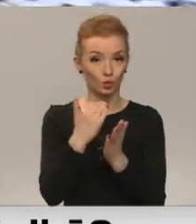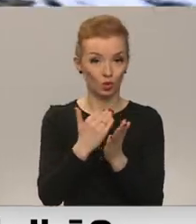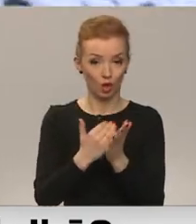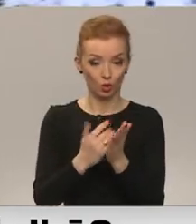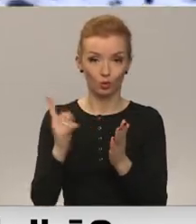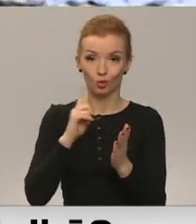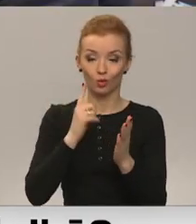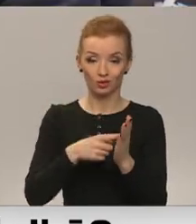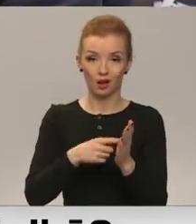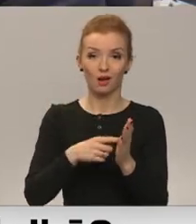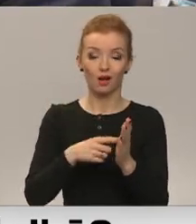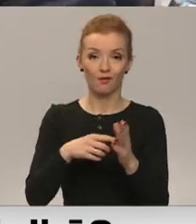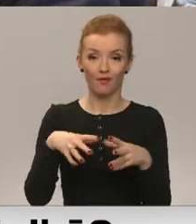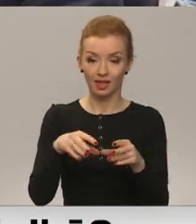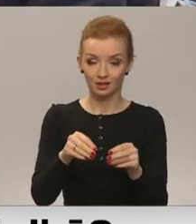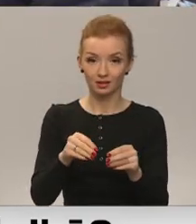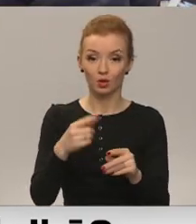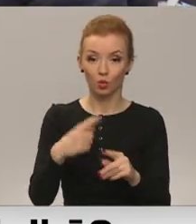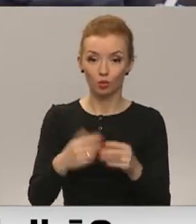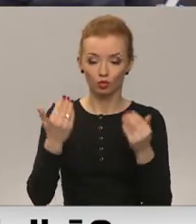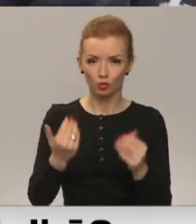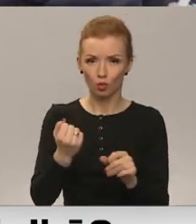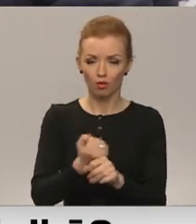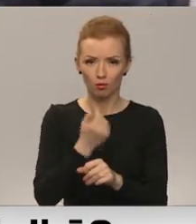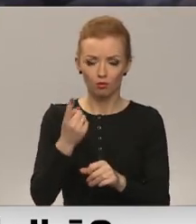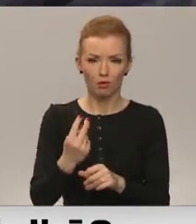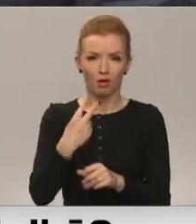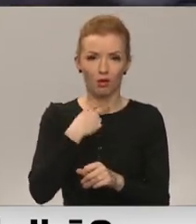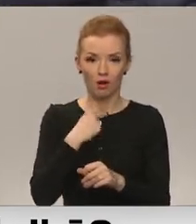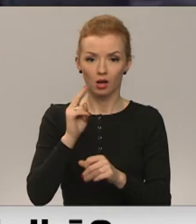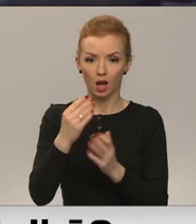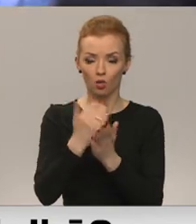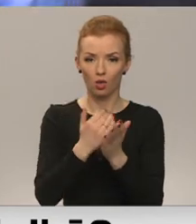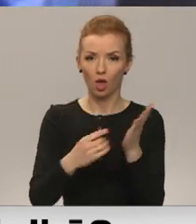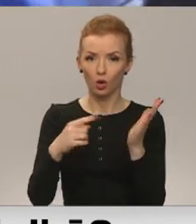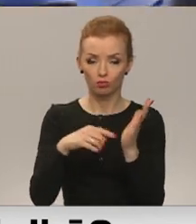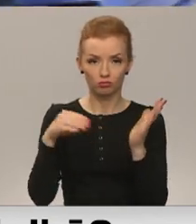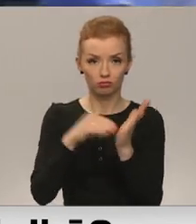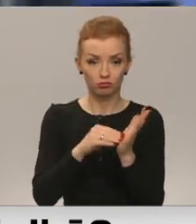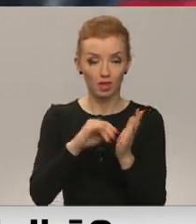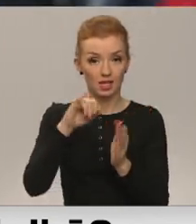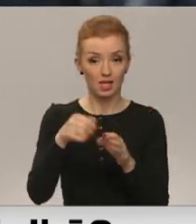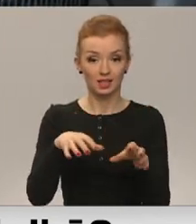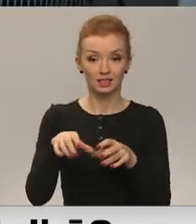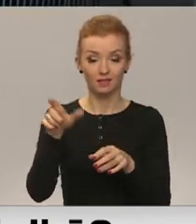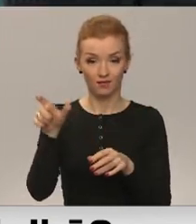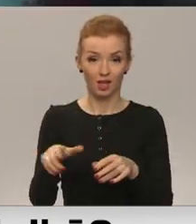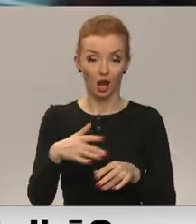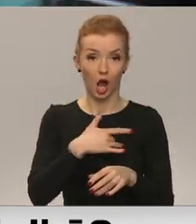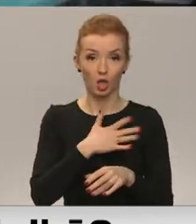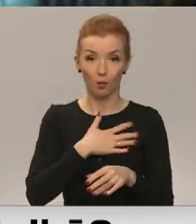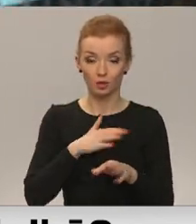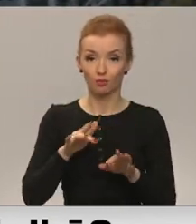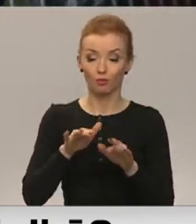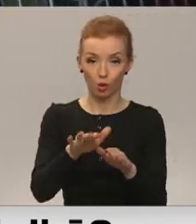veicējs. Dzīvnieku patvērsmes šoreiz gan pārsteigas Ropažu novada iepirkumu specifikācijā iekļautais punkts, ka dzīvnieku adopcijas procesa